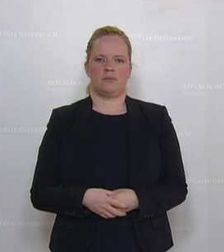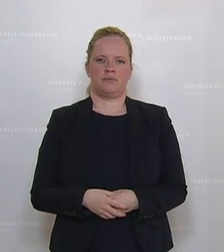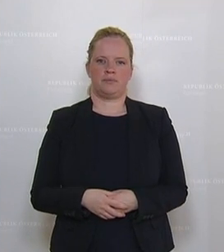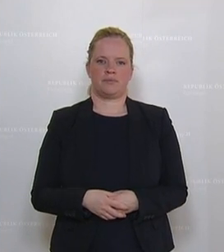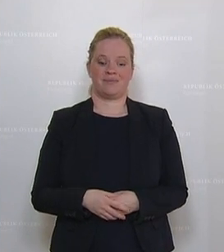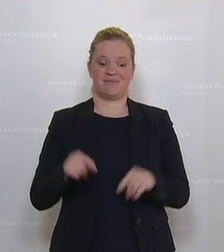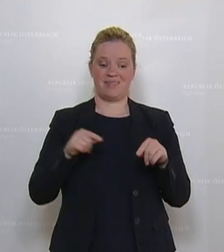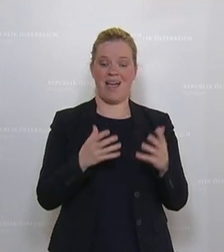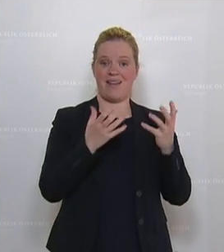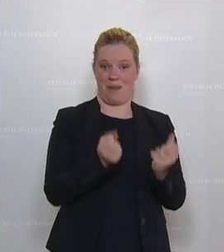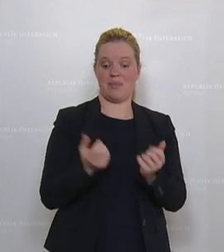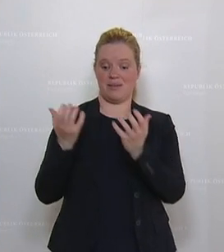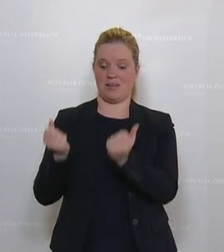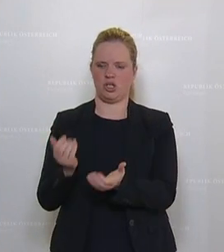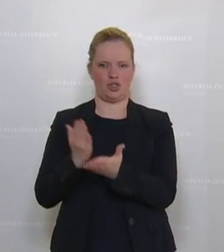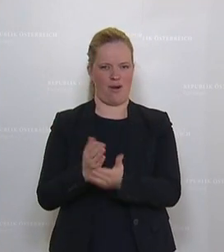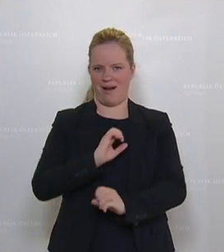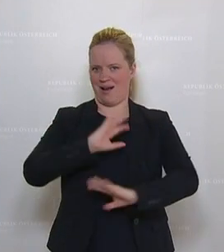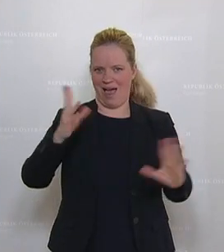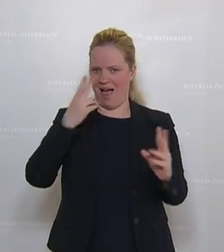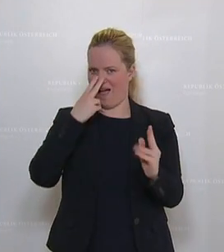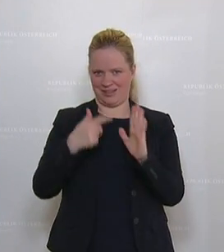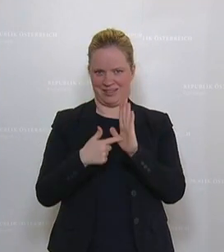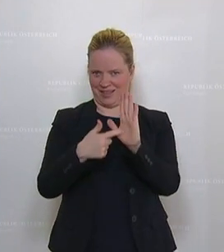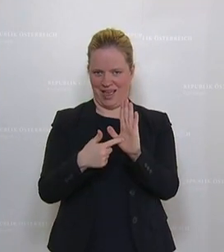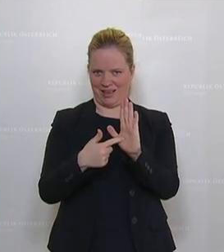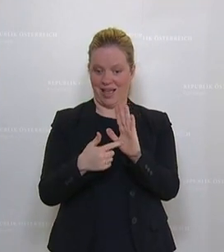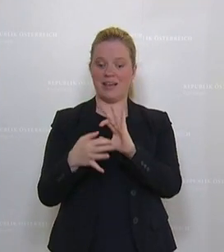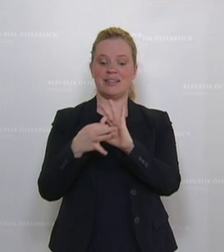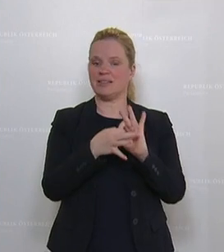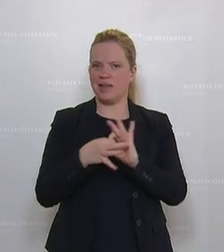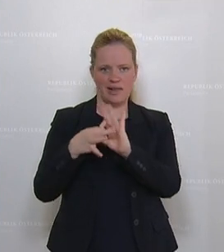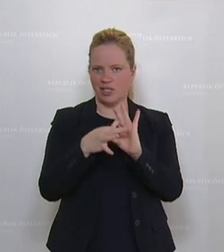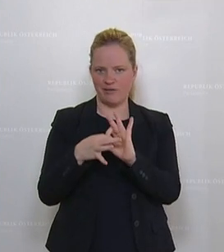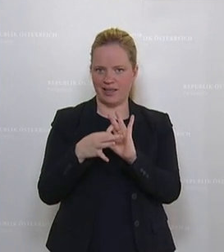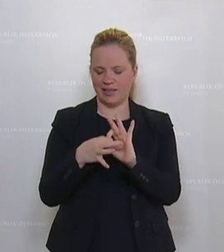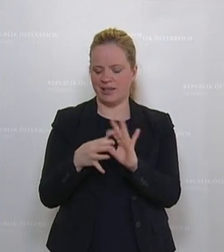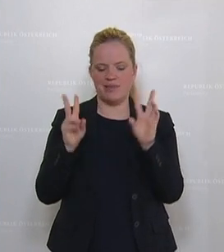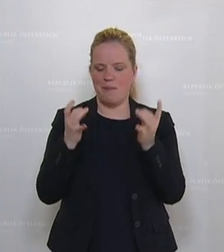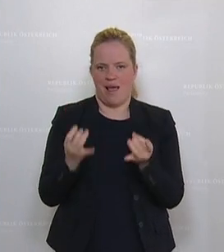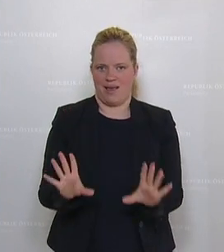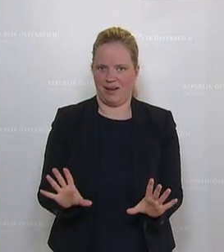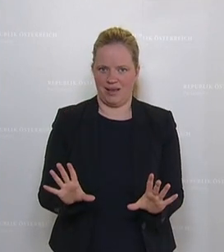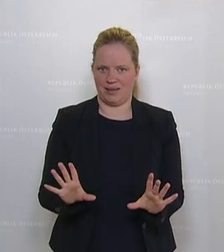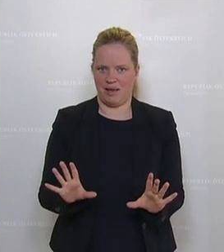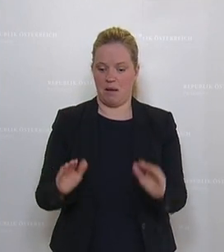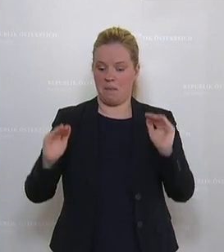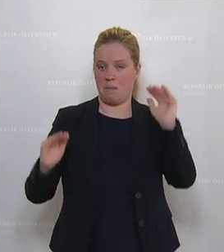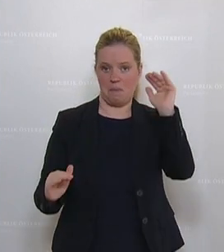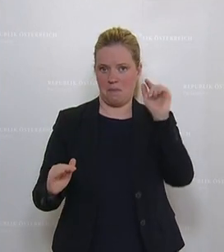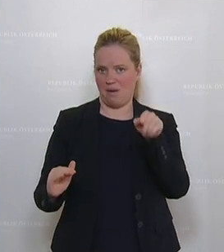Diese Ergebnisse zeigen eindeutig, dass dieses Thema gesellschaftlich abgehandelt ist. Das Verhältnis dieser beiden